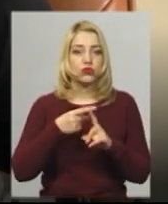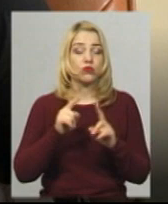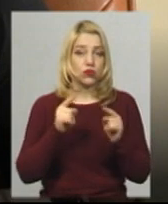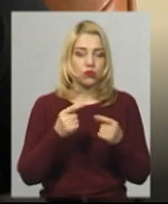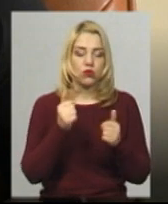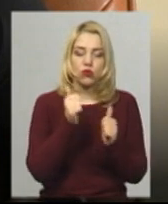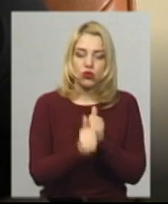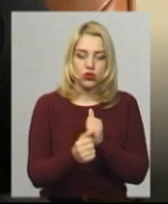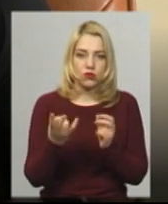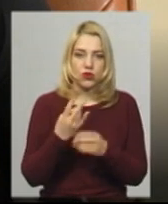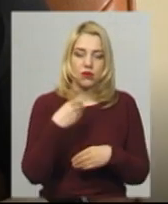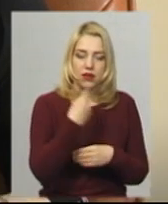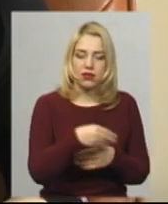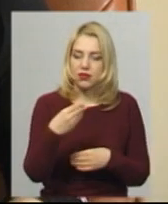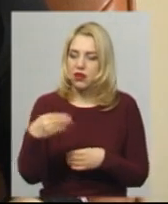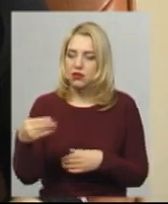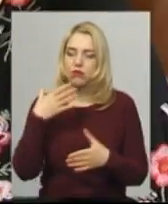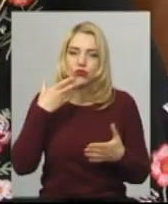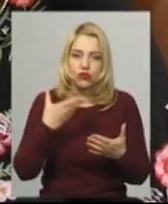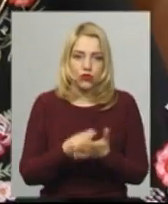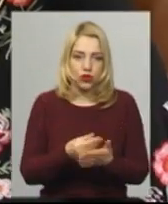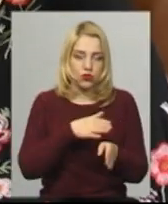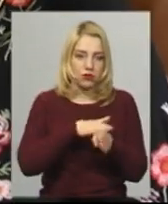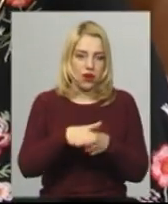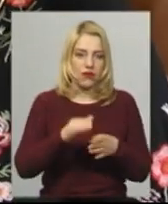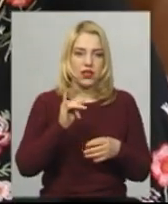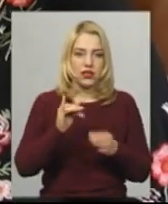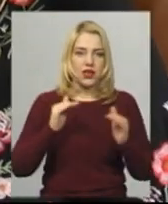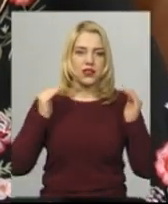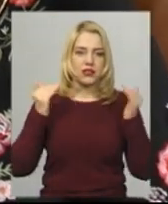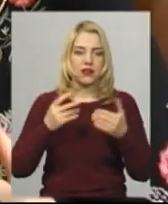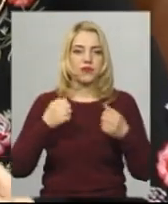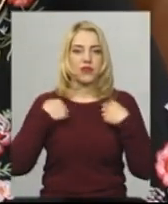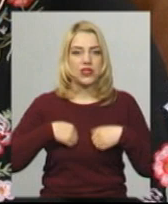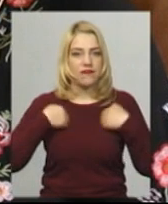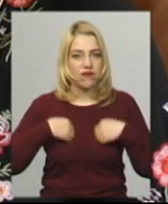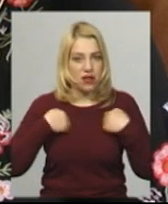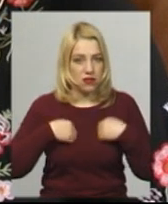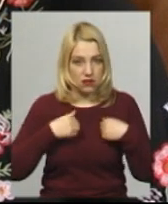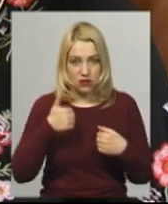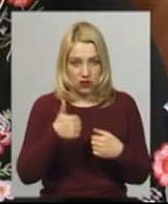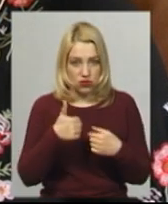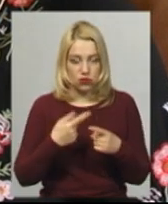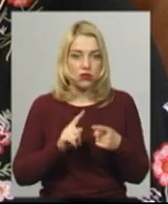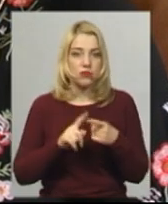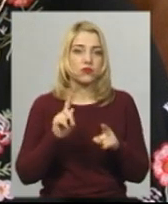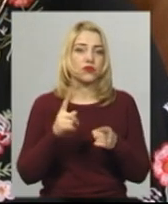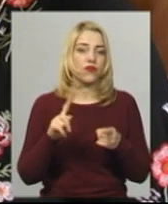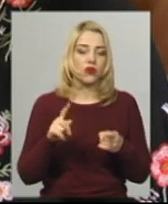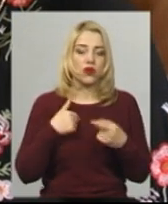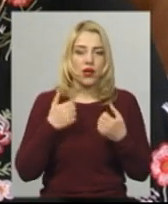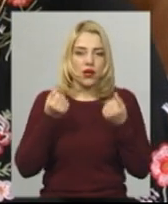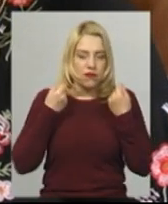кожному по-своєму справитися зі стресом. Частіше приймати ванни. Вода дуже добре вивільняє все-таки